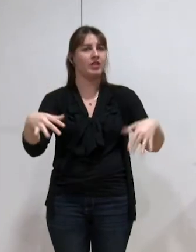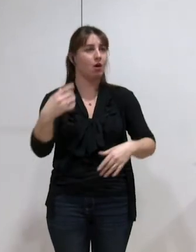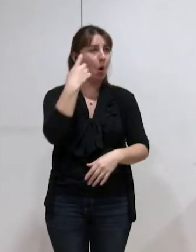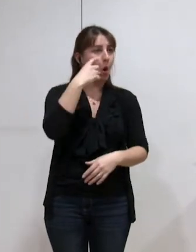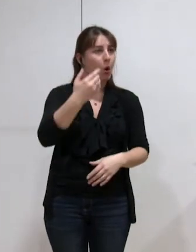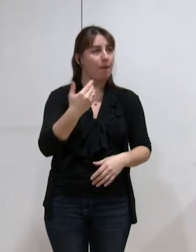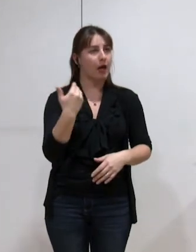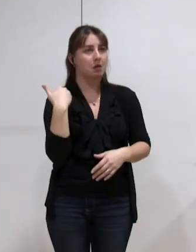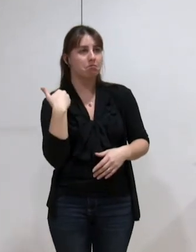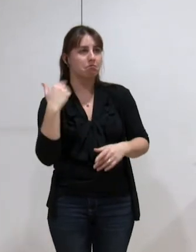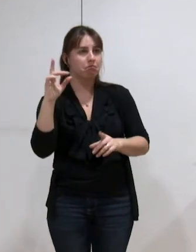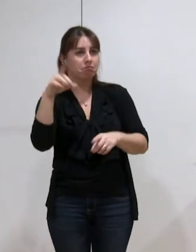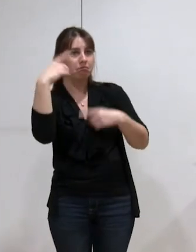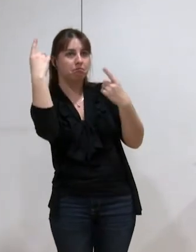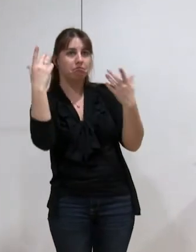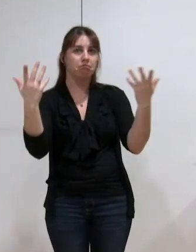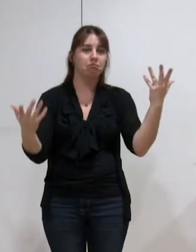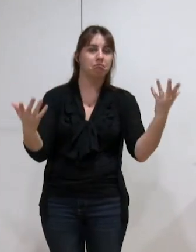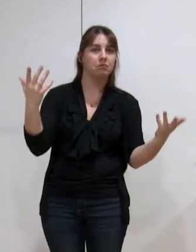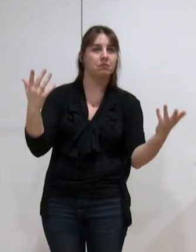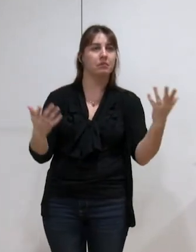des remarques sur ce procès verbal ?